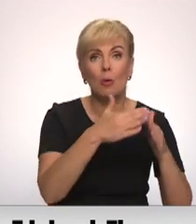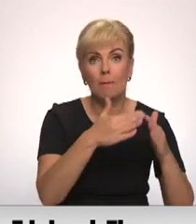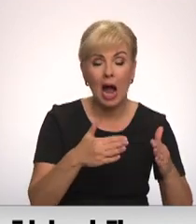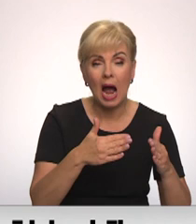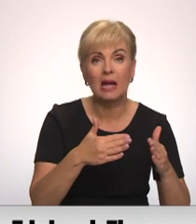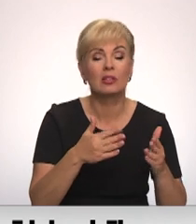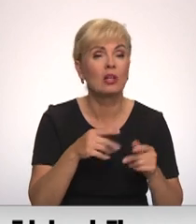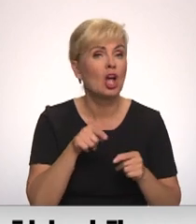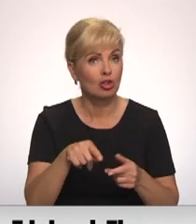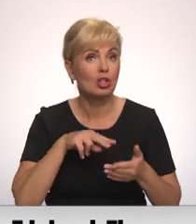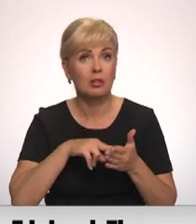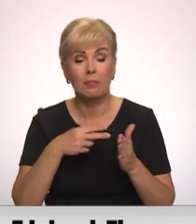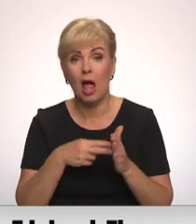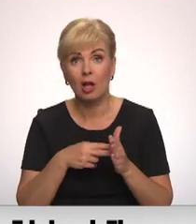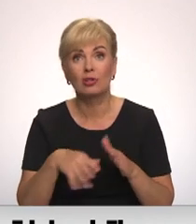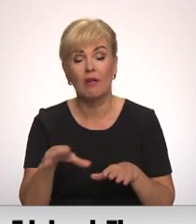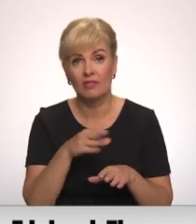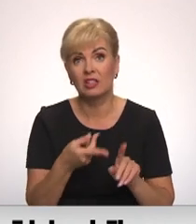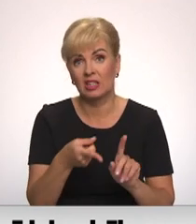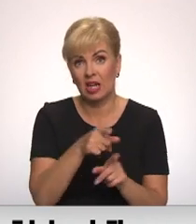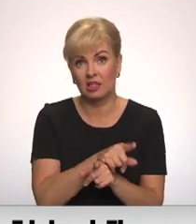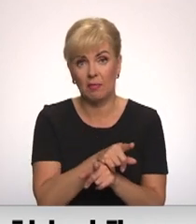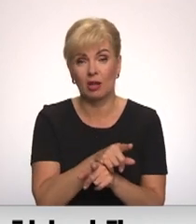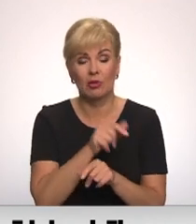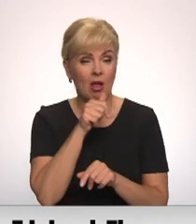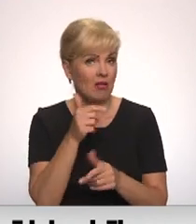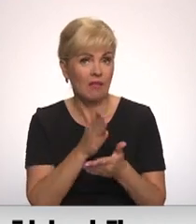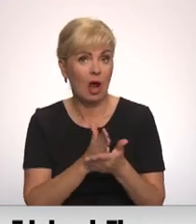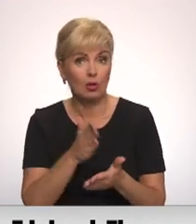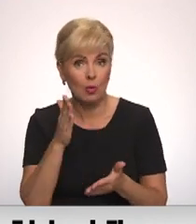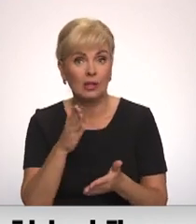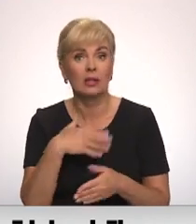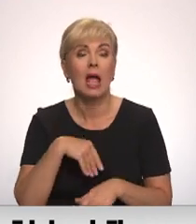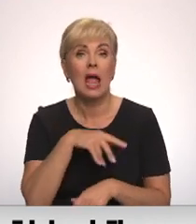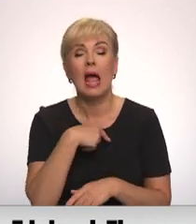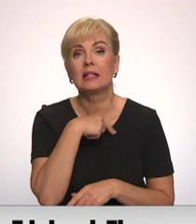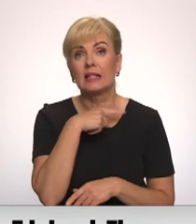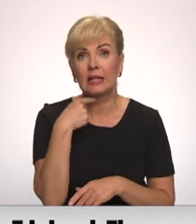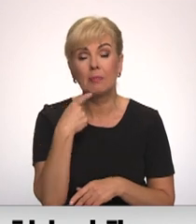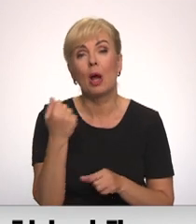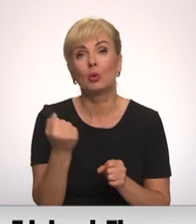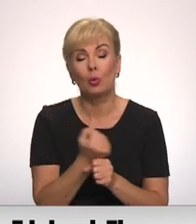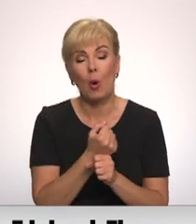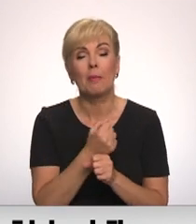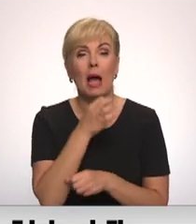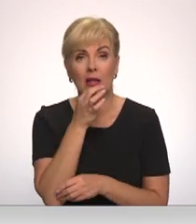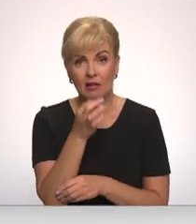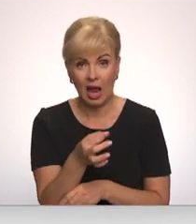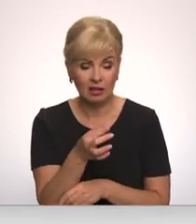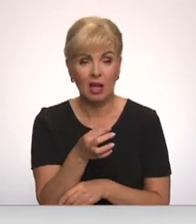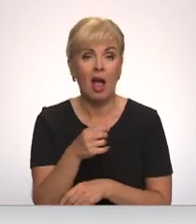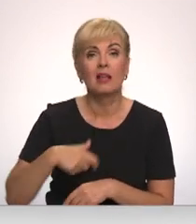Šis plāns viss viņiem izmainās un nevar notikt. Es gribētu tomēr uzsvērt, ka